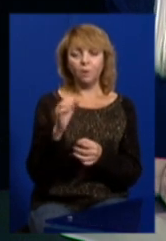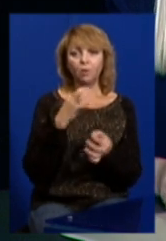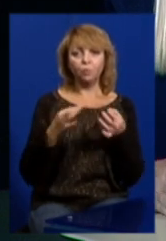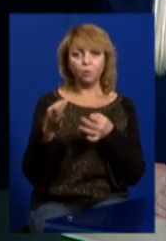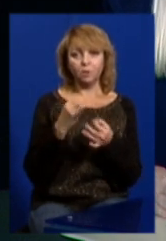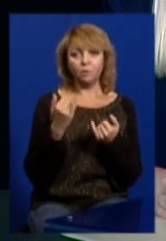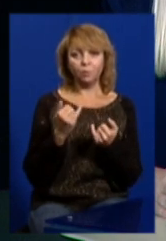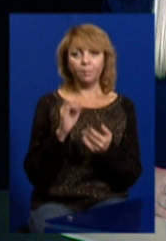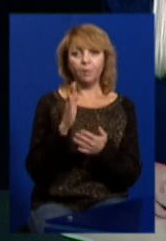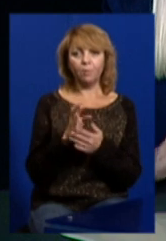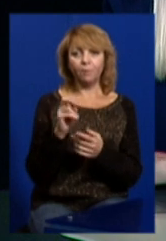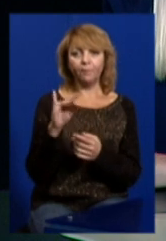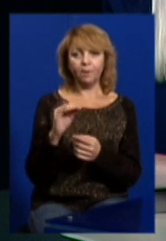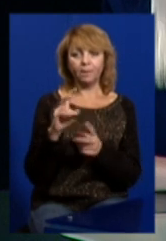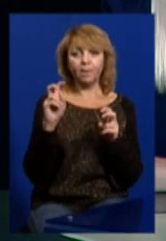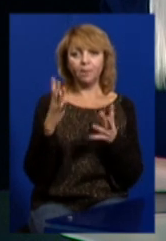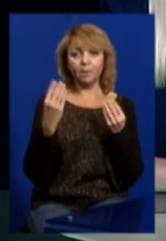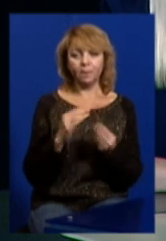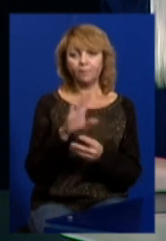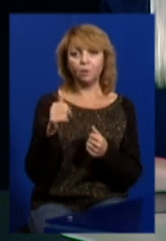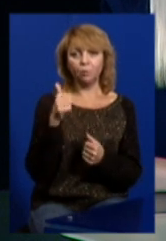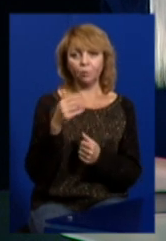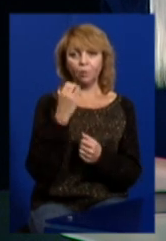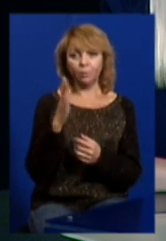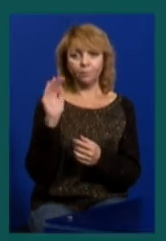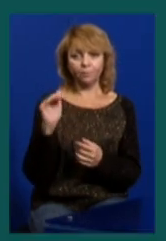говорили сьогодні з ним у прямому ефірі теми дня. На все добре.